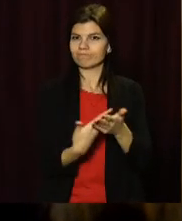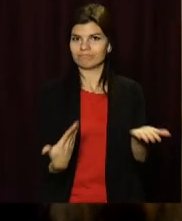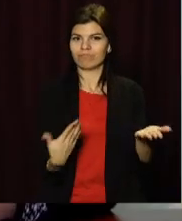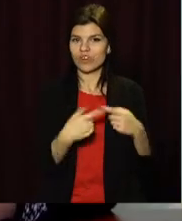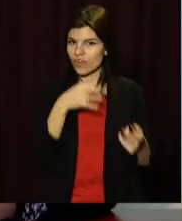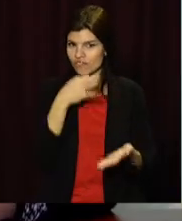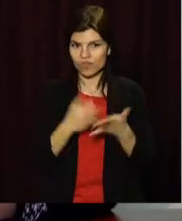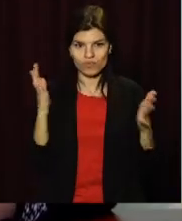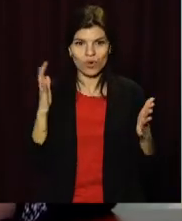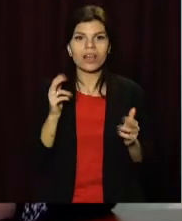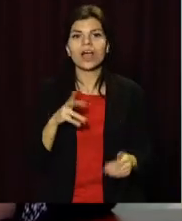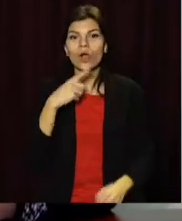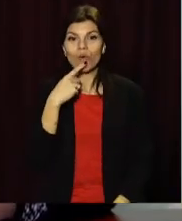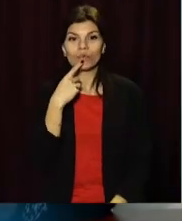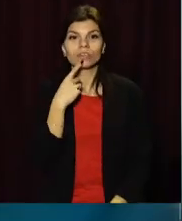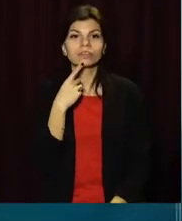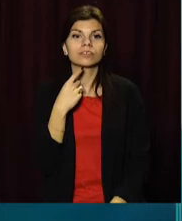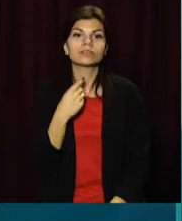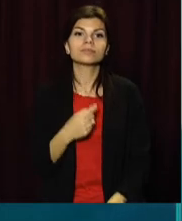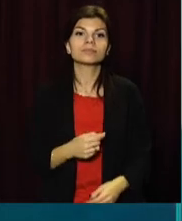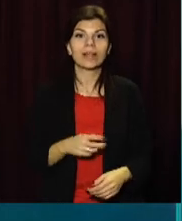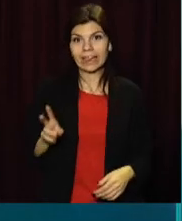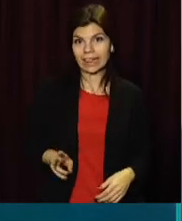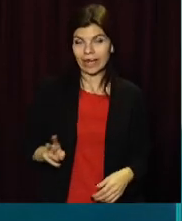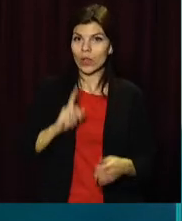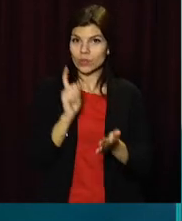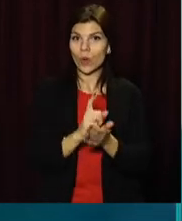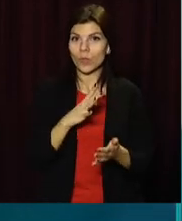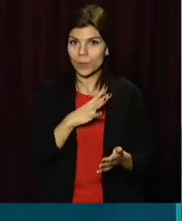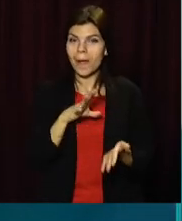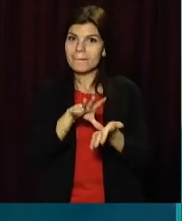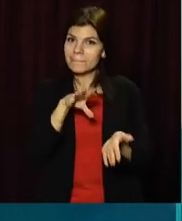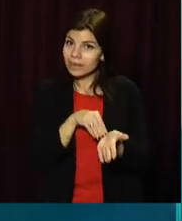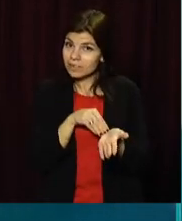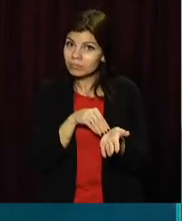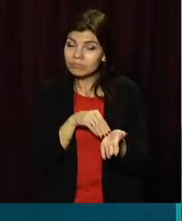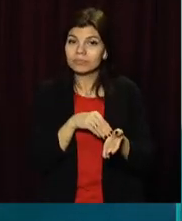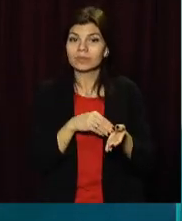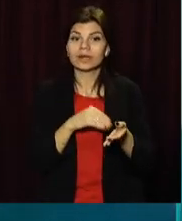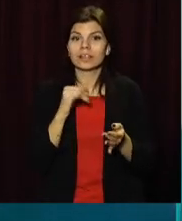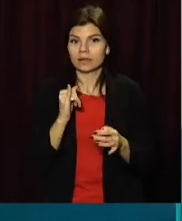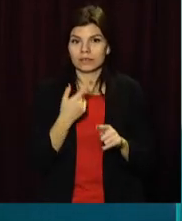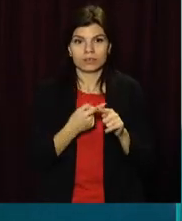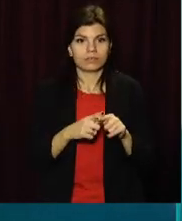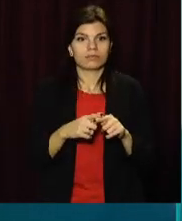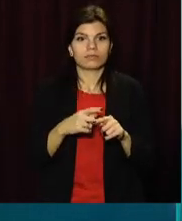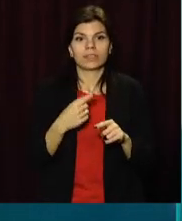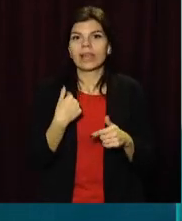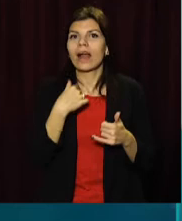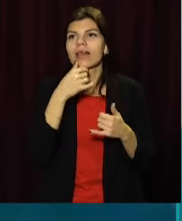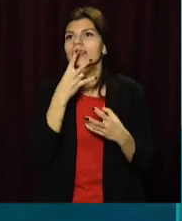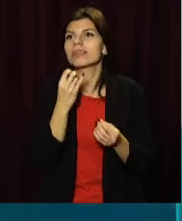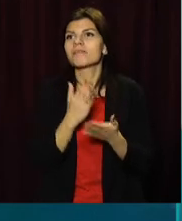відповідальність, тому що, як говорять, що директор повинен бути прикладом і не мала права просто